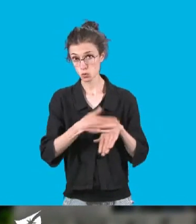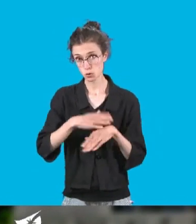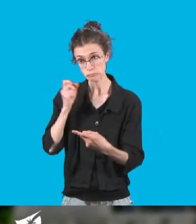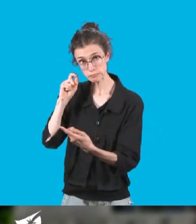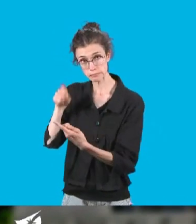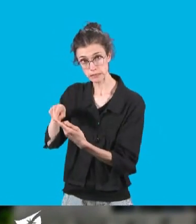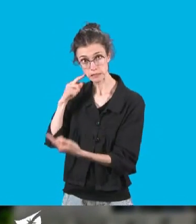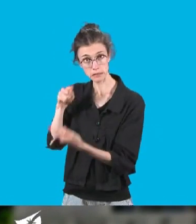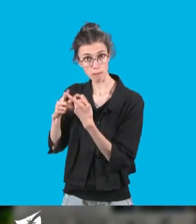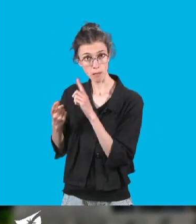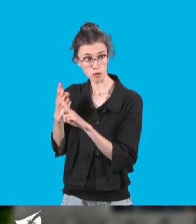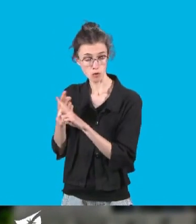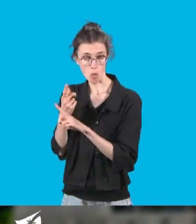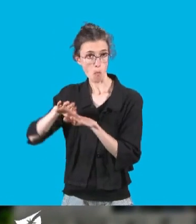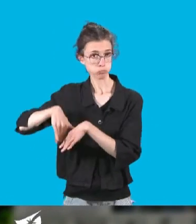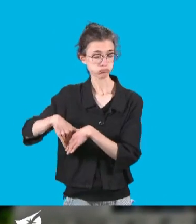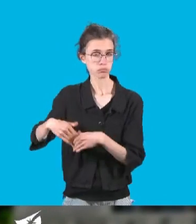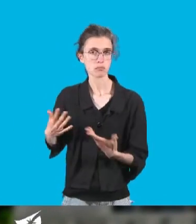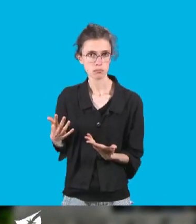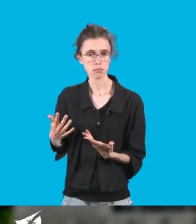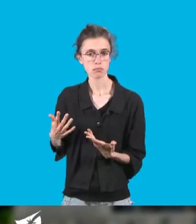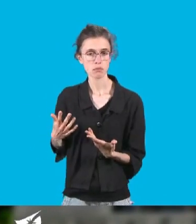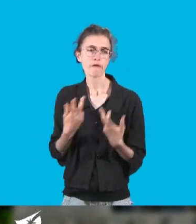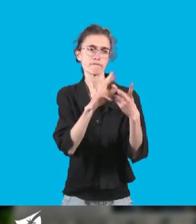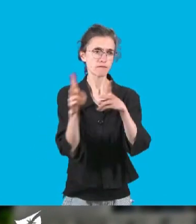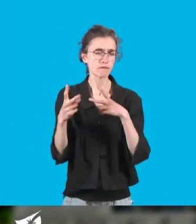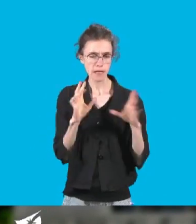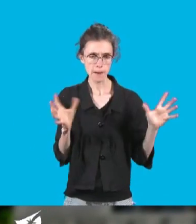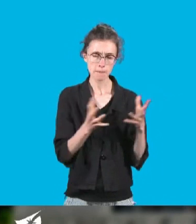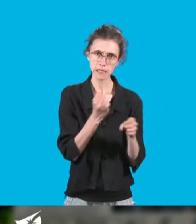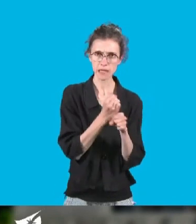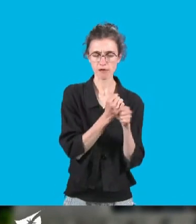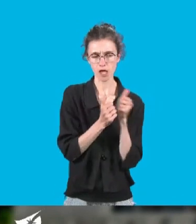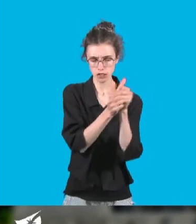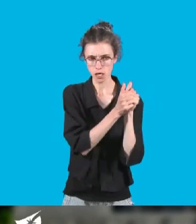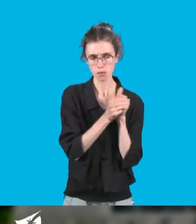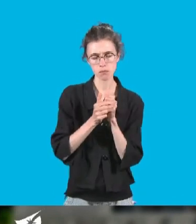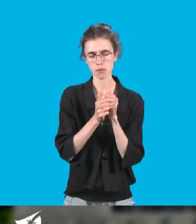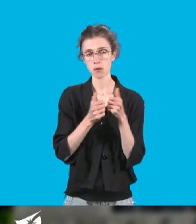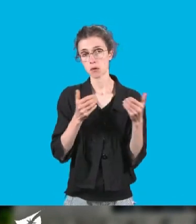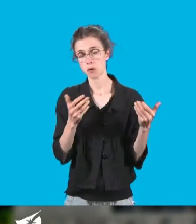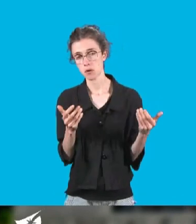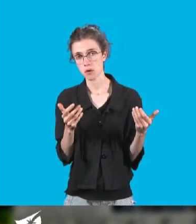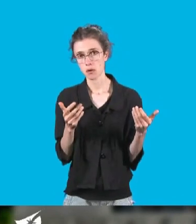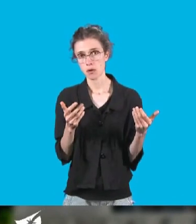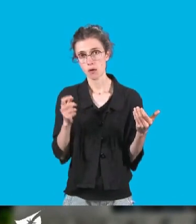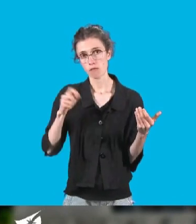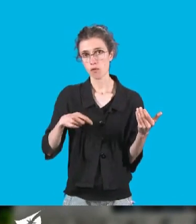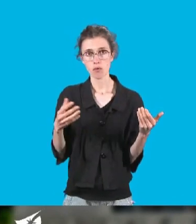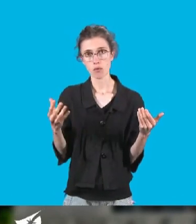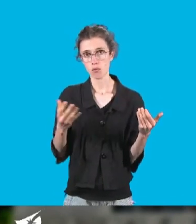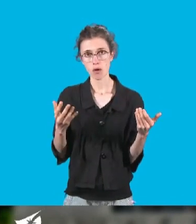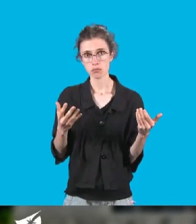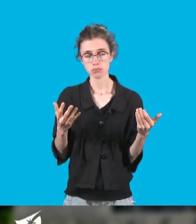solidarité entre les intercommunalités se nécessitent de prendre en